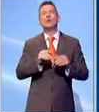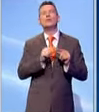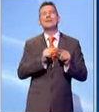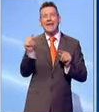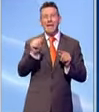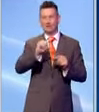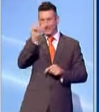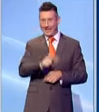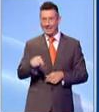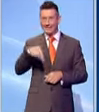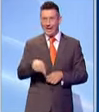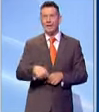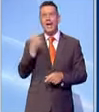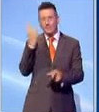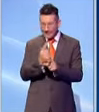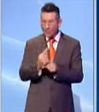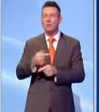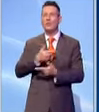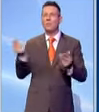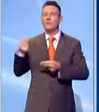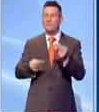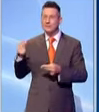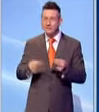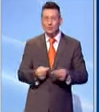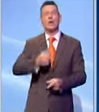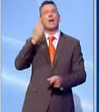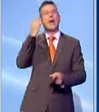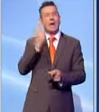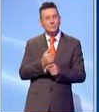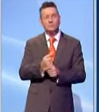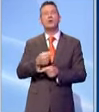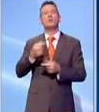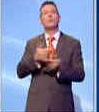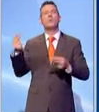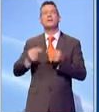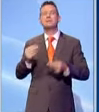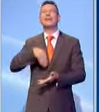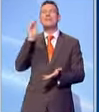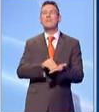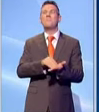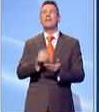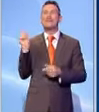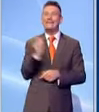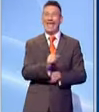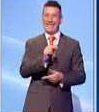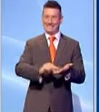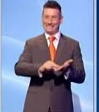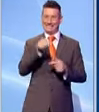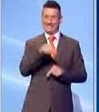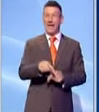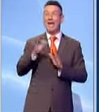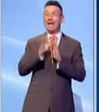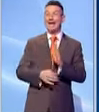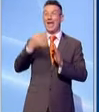che ha bisogno della pubblica amministrazione, della pubblica amministrazione in presenza, della pubblica amministrazione regolata,